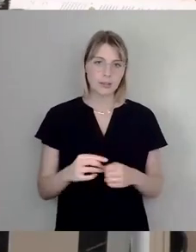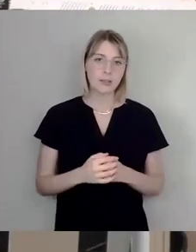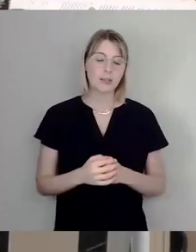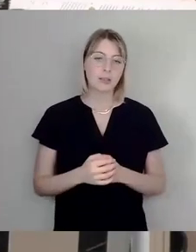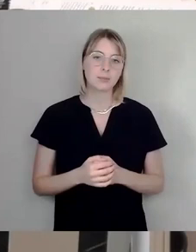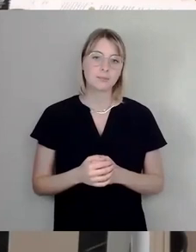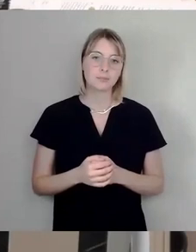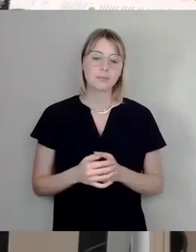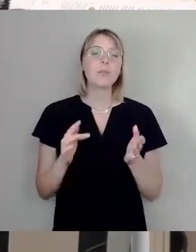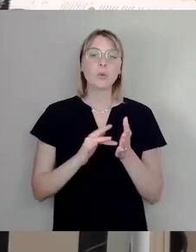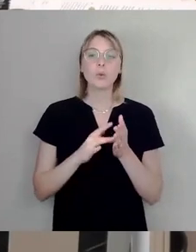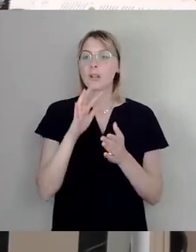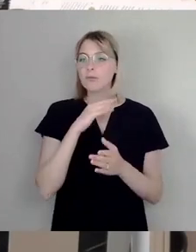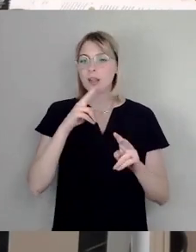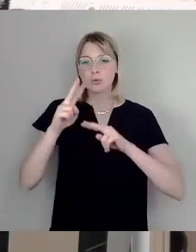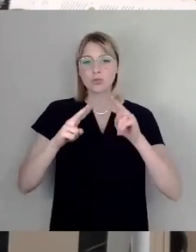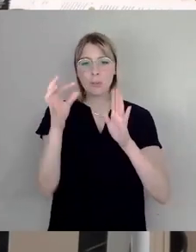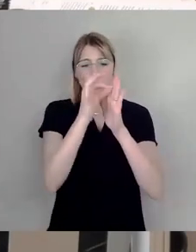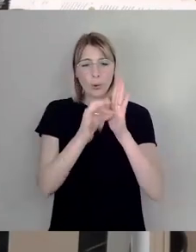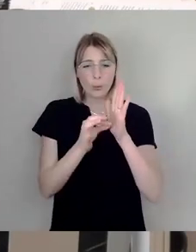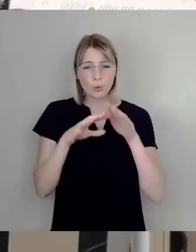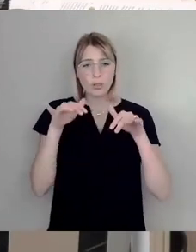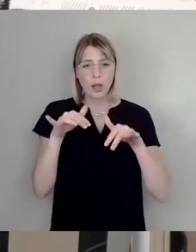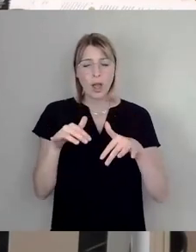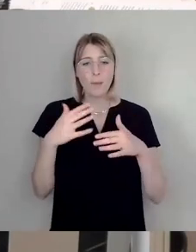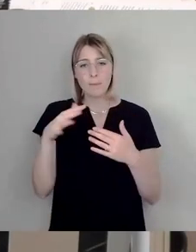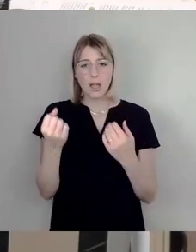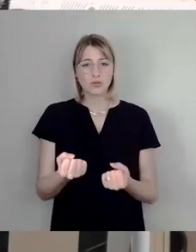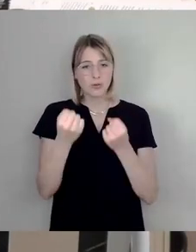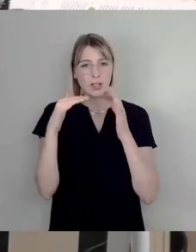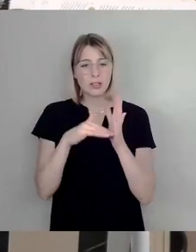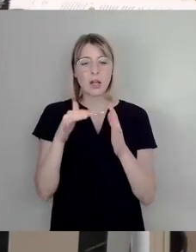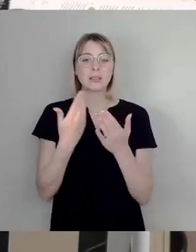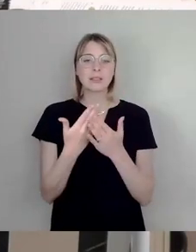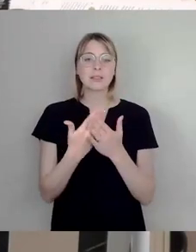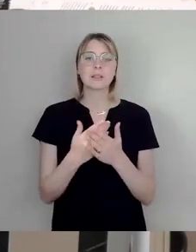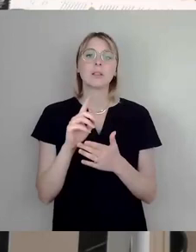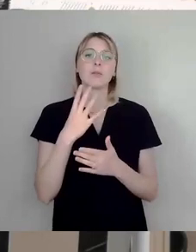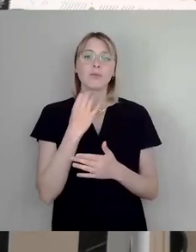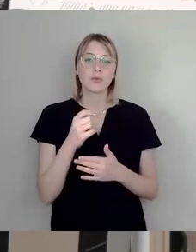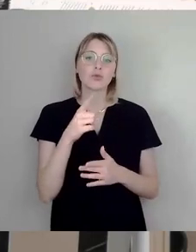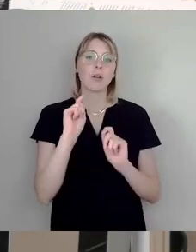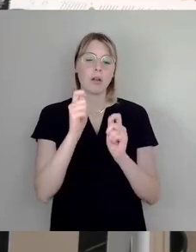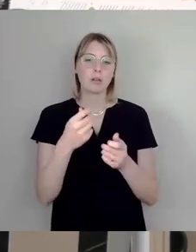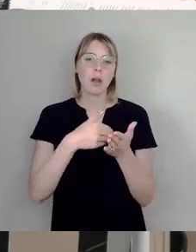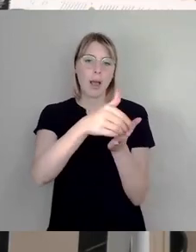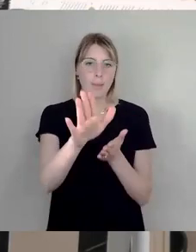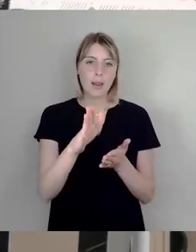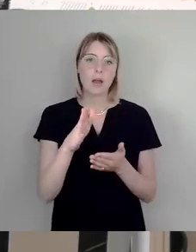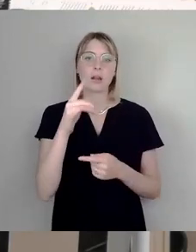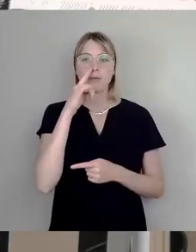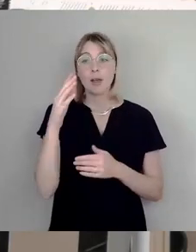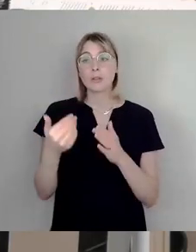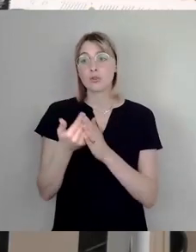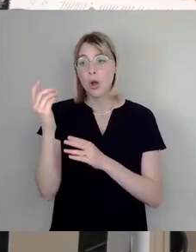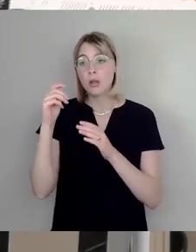so viele Bausteine noch reinkommen. Und wir werden es deswegen ablehnen. Wir werden die Idee im Blick haben, werden es dann in vielleicht einer besseren Form dann nochmal gießen. Und